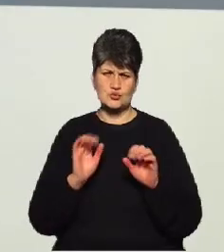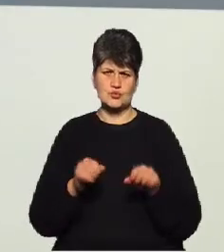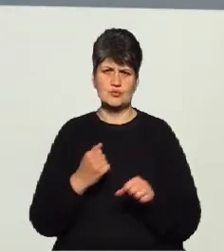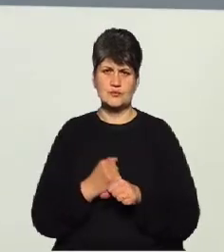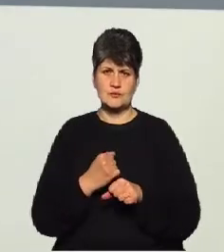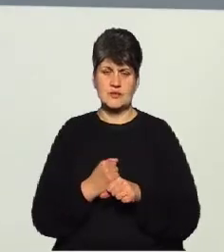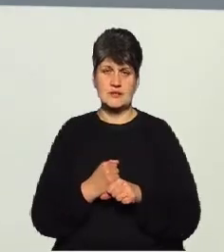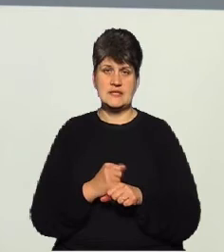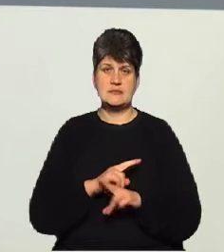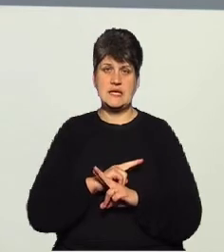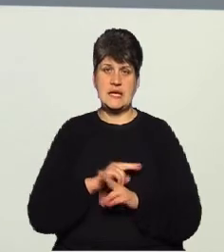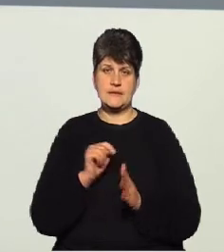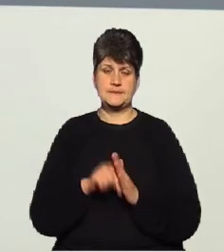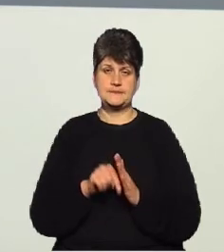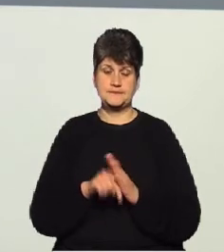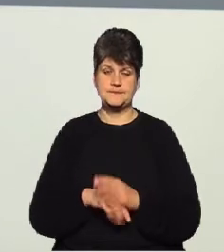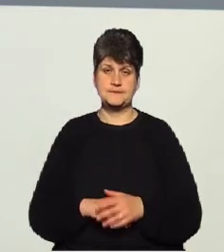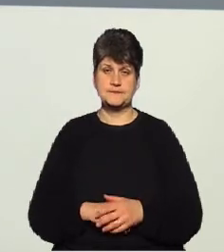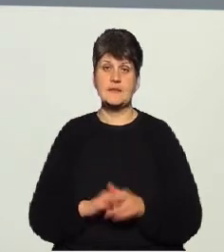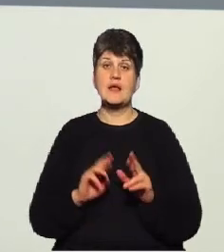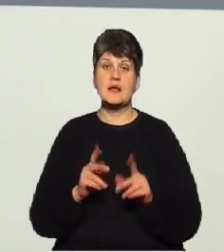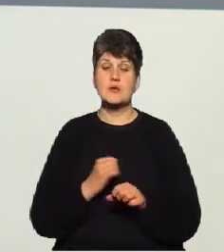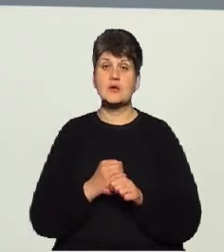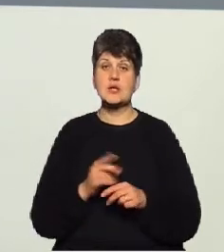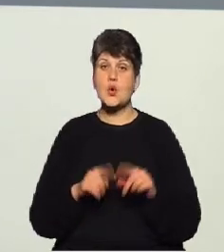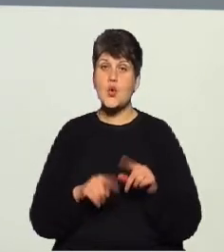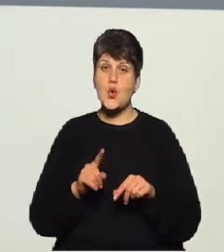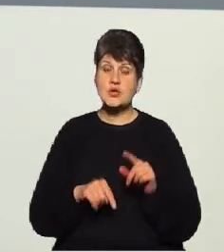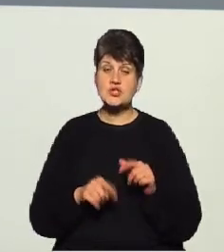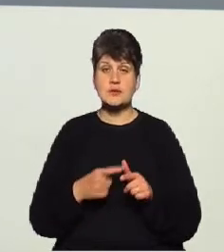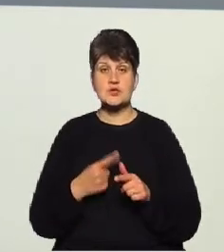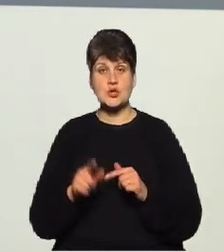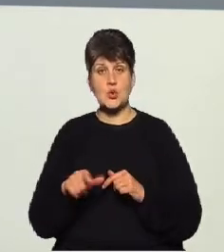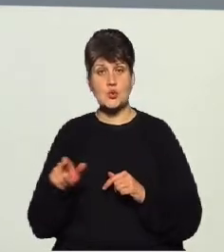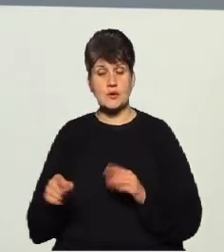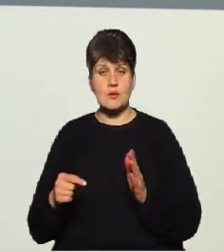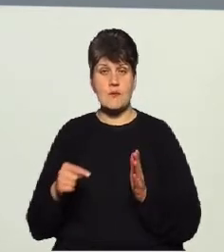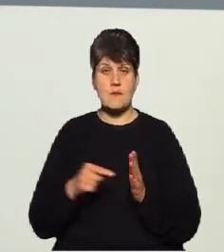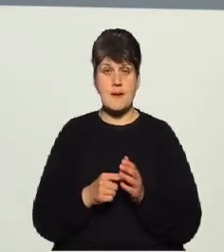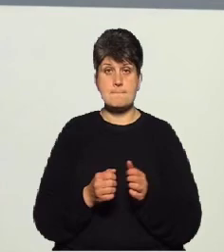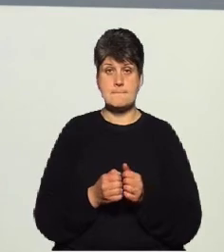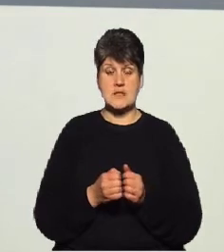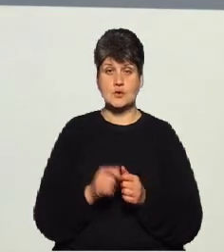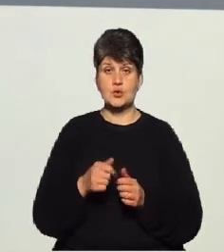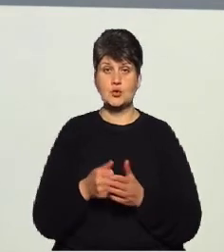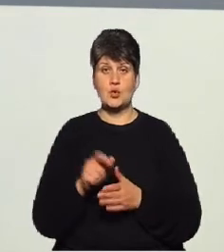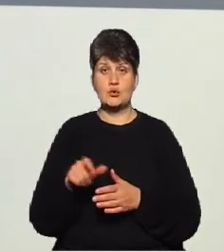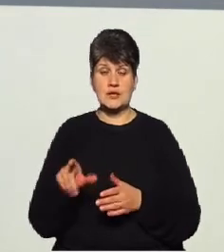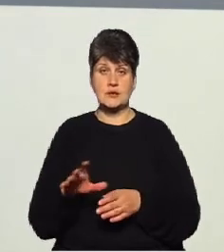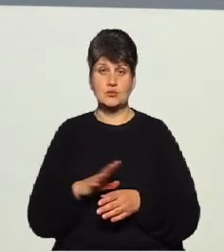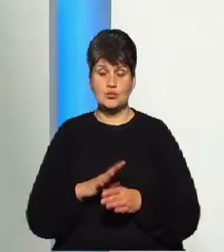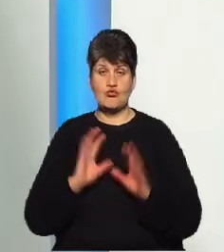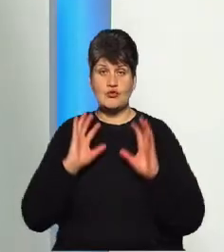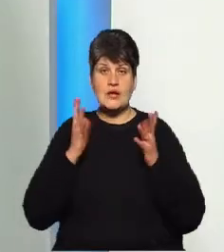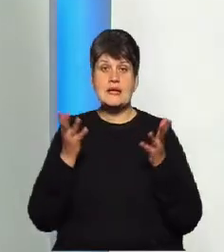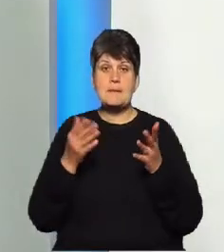Як діяти родичам чи людям, які опинилися близько до людини, в якої стався інсульт? Які перші дії алгоритми?